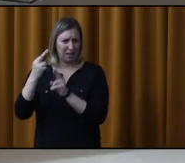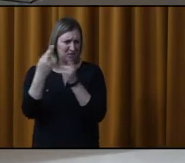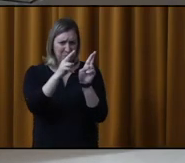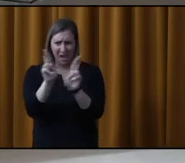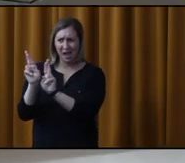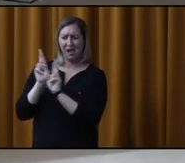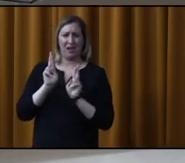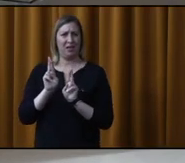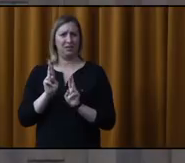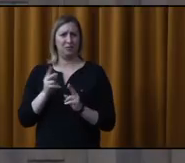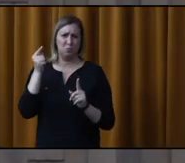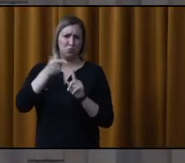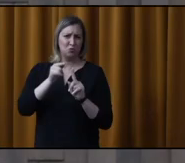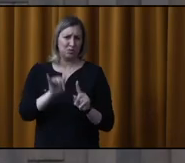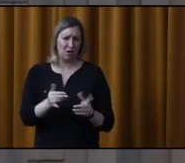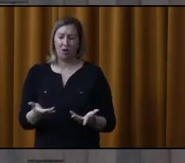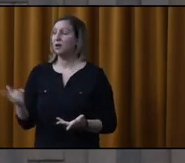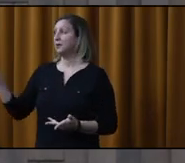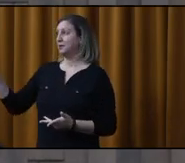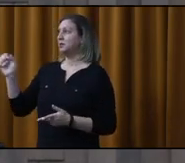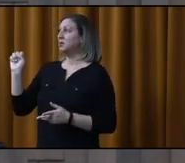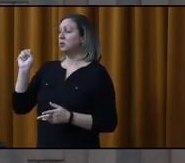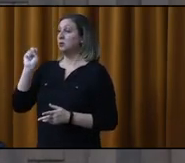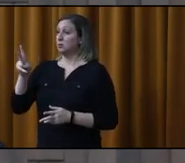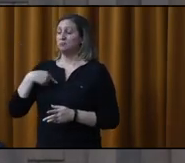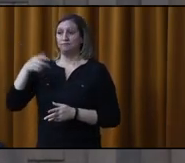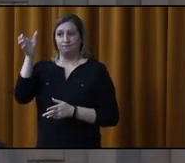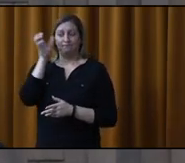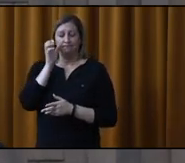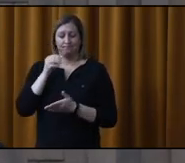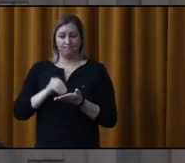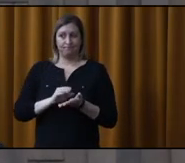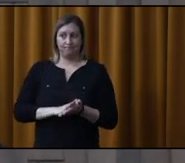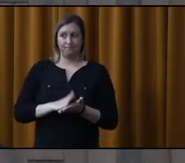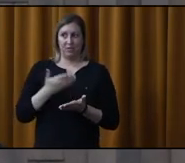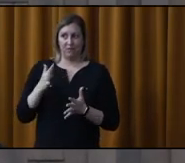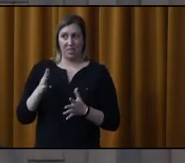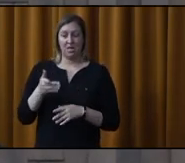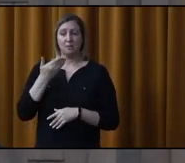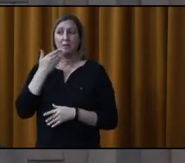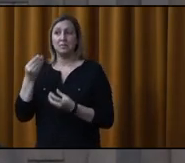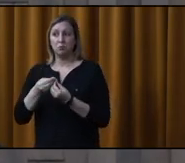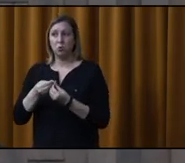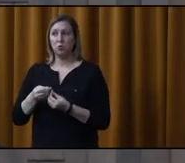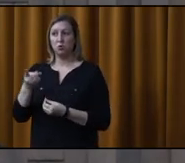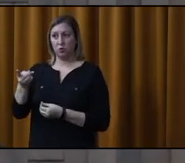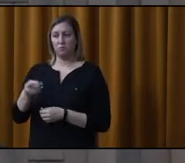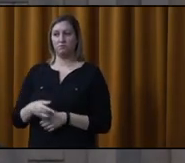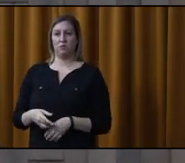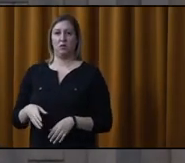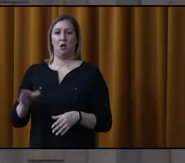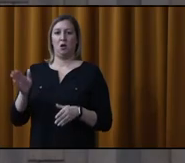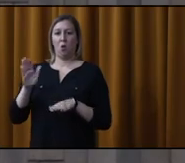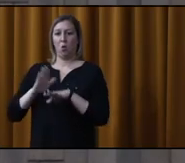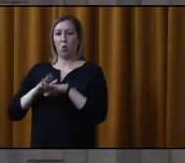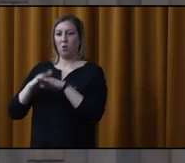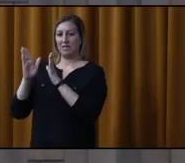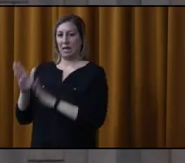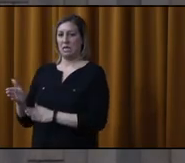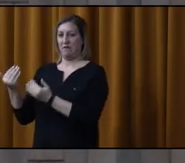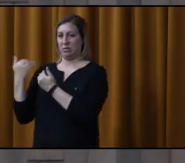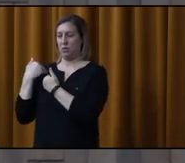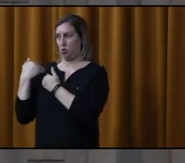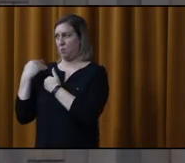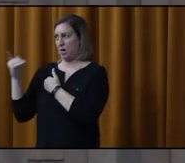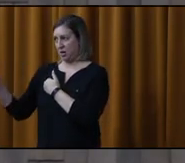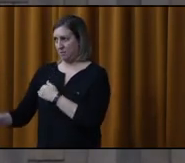Oui, écoutez, on prend ça, c'est pris en bonne note. Merci beaucoup, vous avez un conseiller qui va s'occuper du dossier.